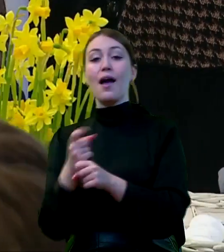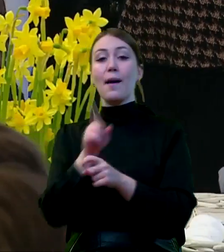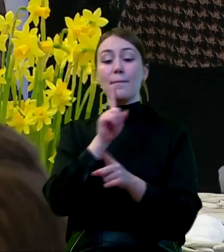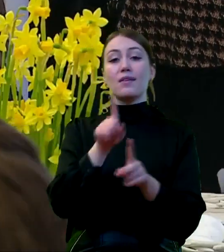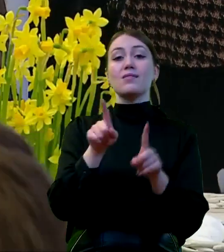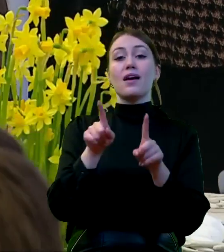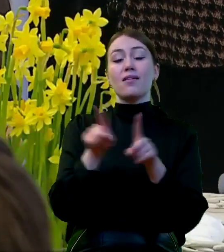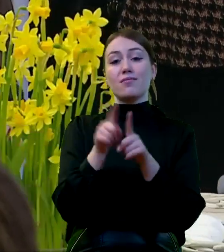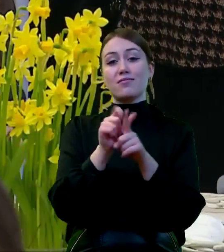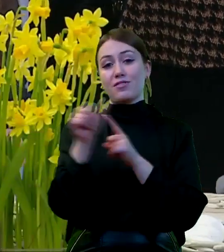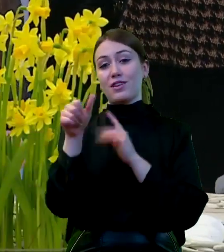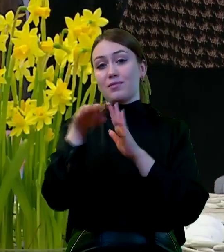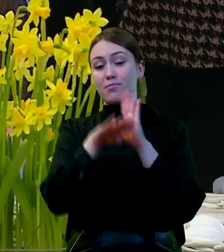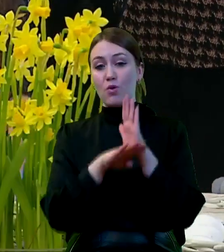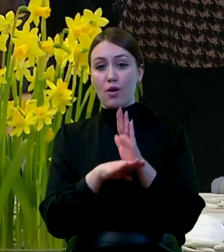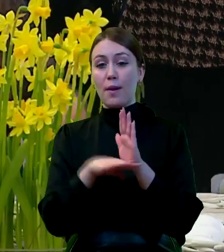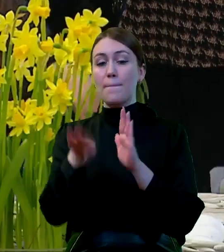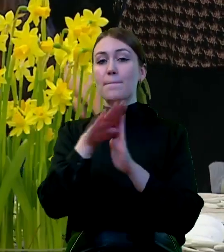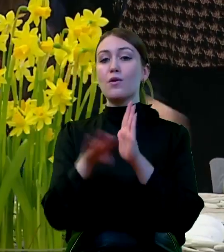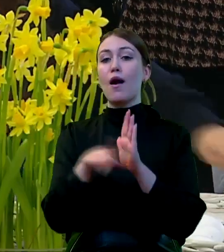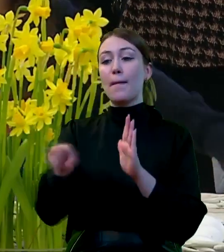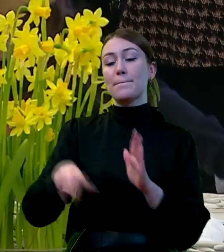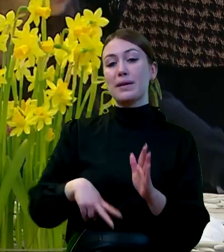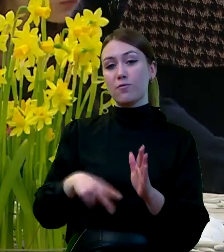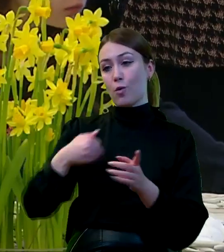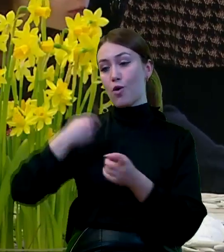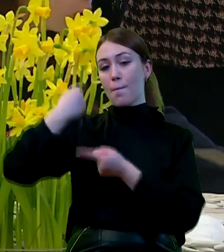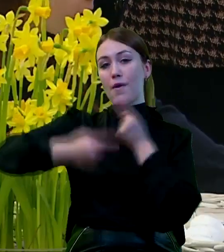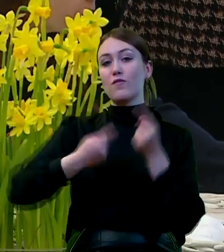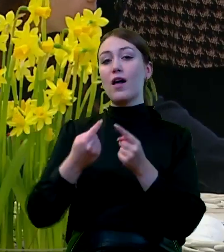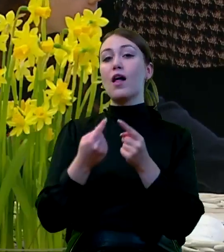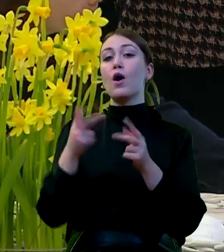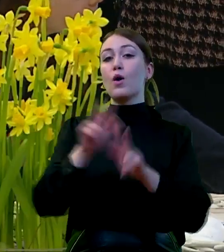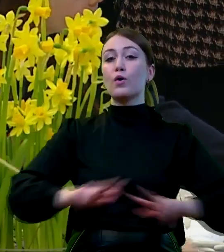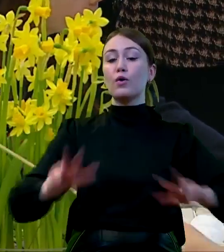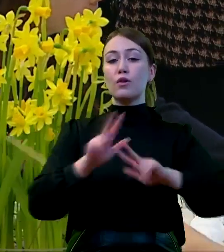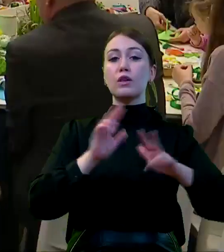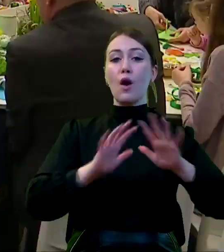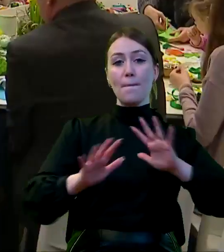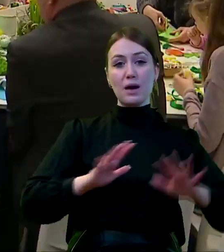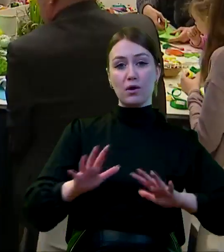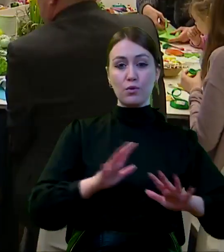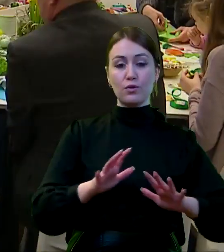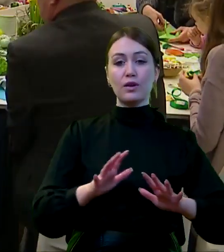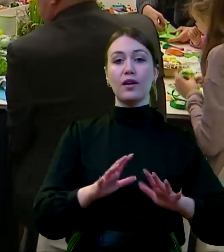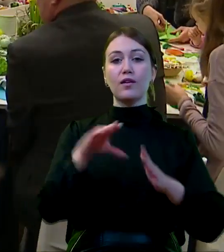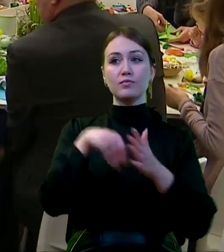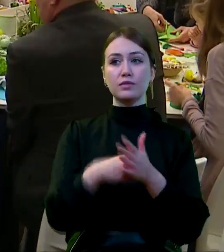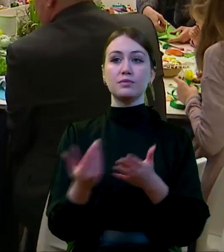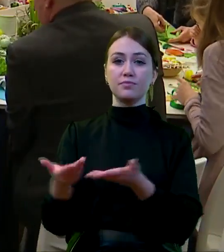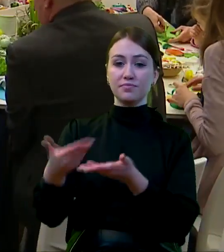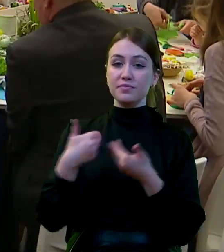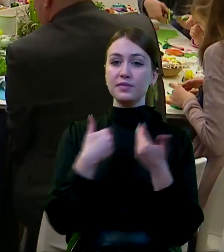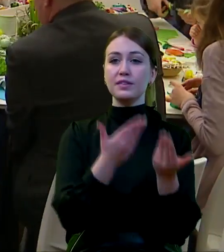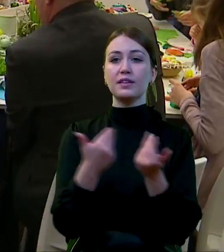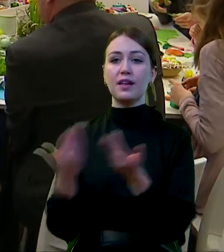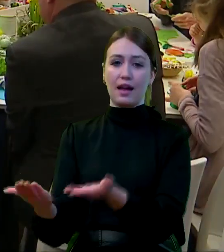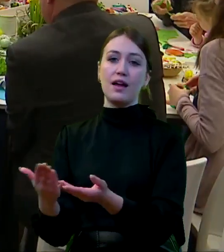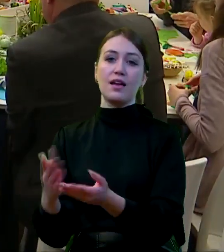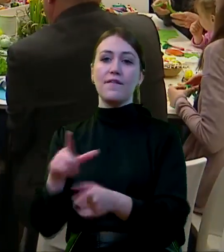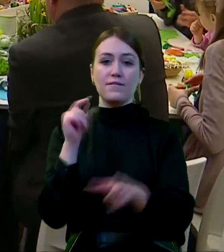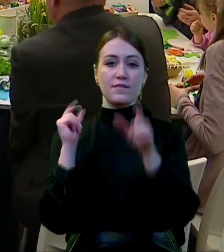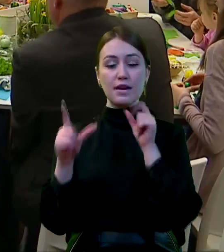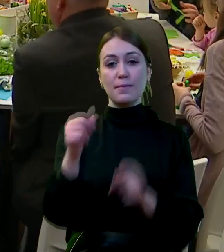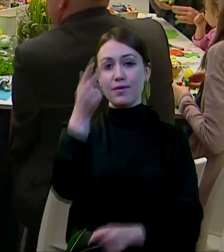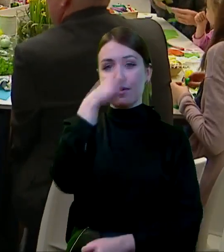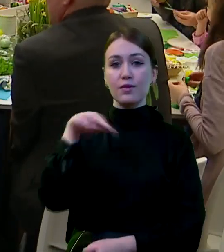programów, które to umożliwiają. Program, o którym pani minister wspomniała, czyli Rodzinny Kapitał Opiekuńczy, który daje realny